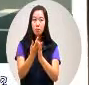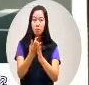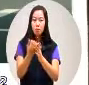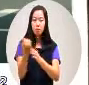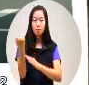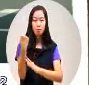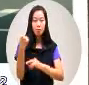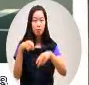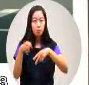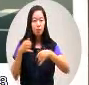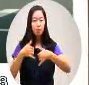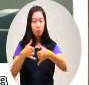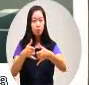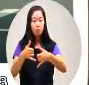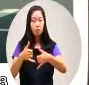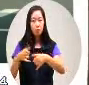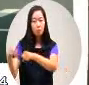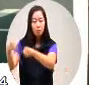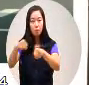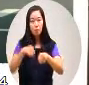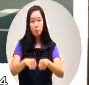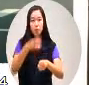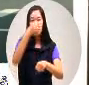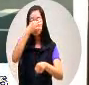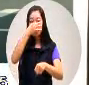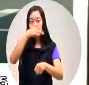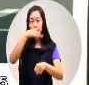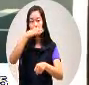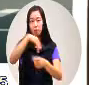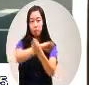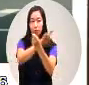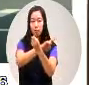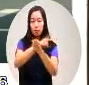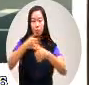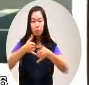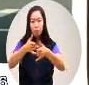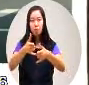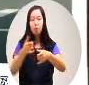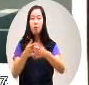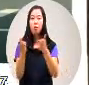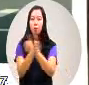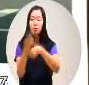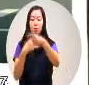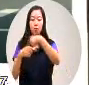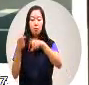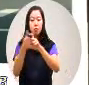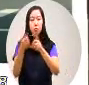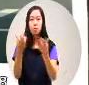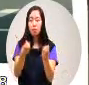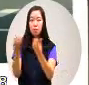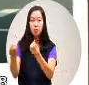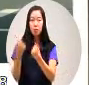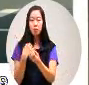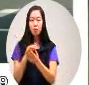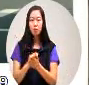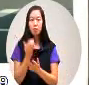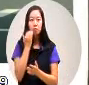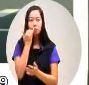你立行路来他要去奉林路的时候这边完全一个没有带转区如果像这样子的话